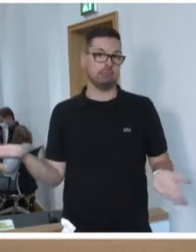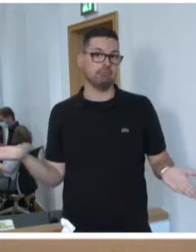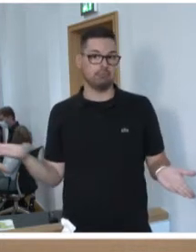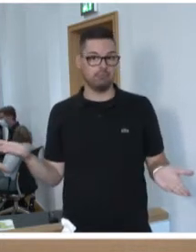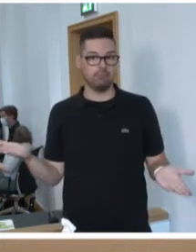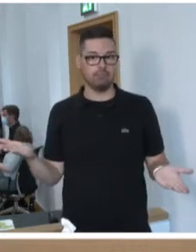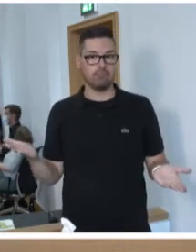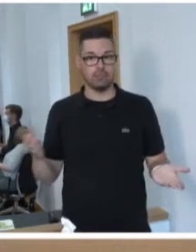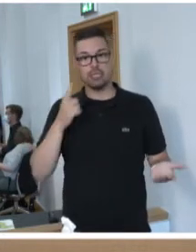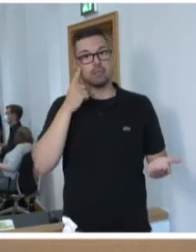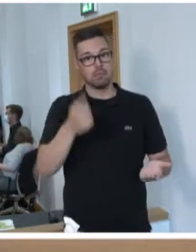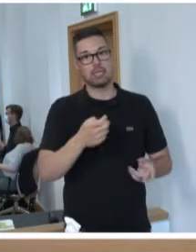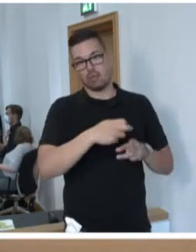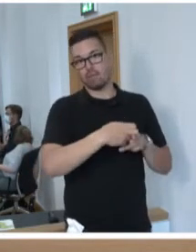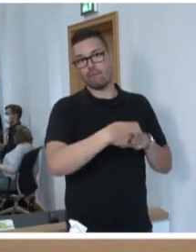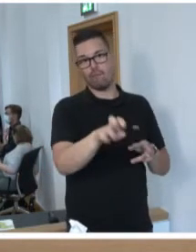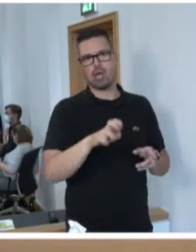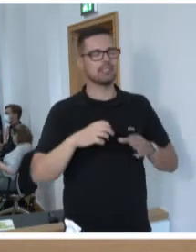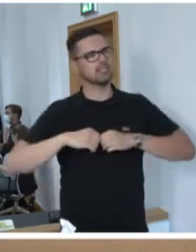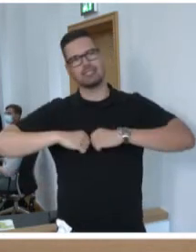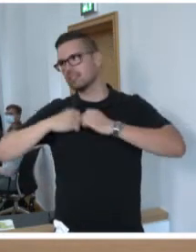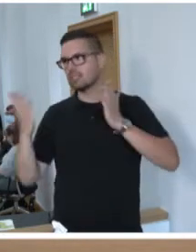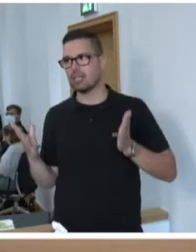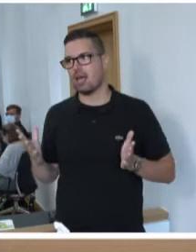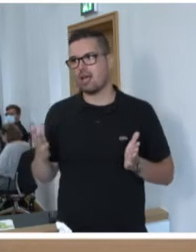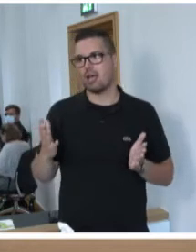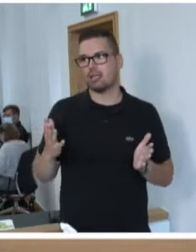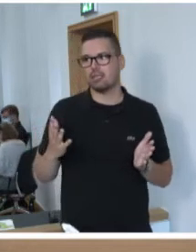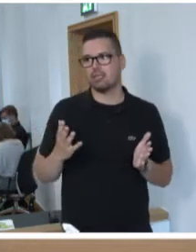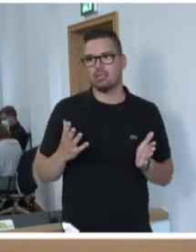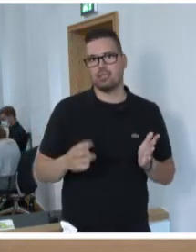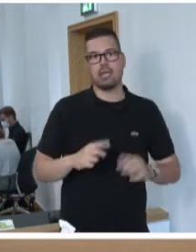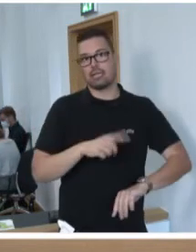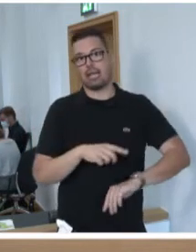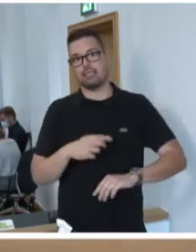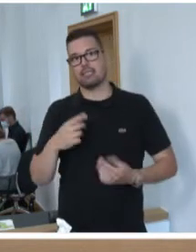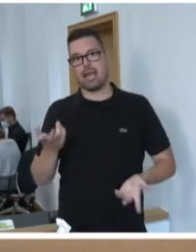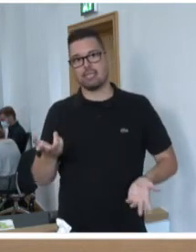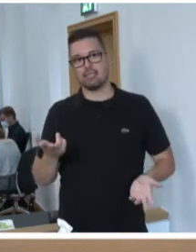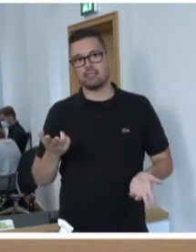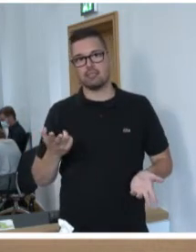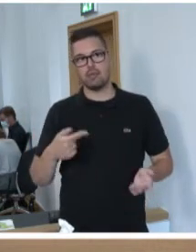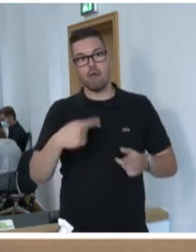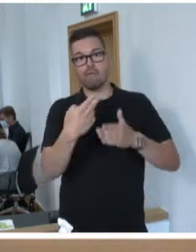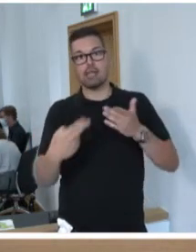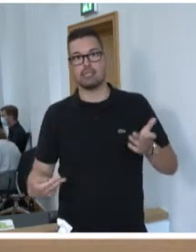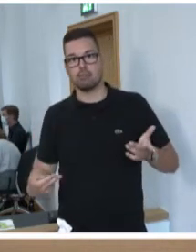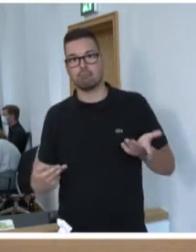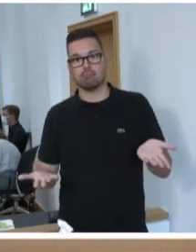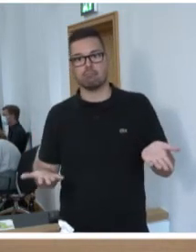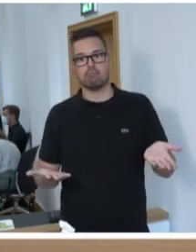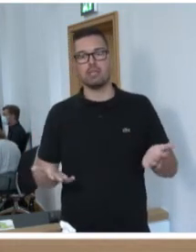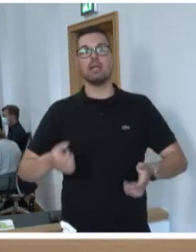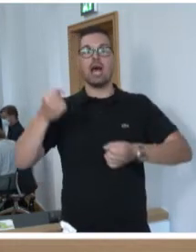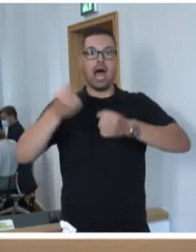Spätestens mit Blick auf Ford ist doch klar, es gibt keine Zeit zu verlieren. Die Automobilbranche steht vor großen Herausforderungen.